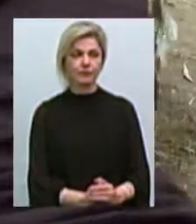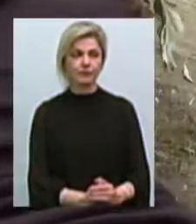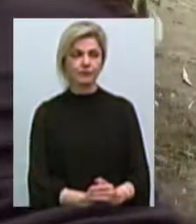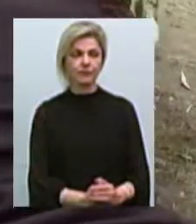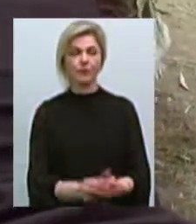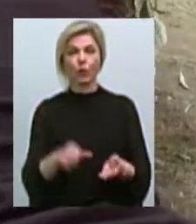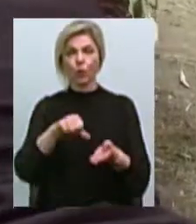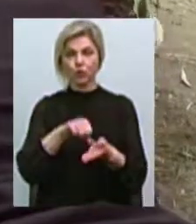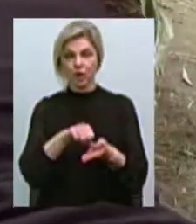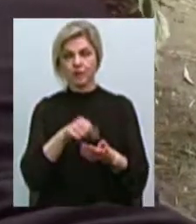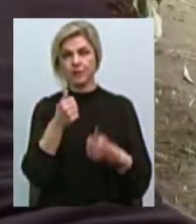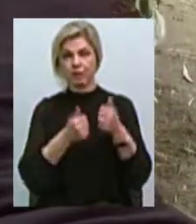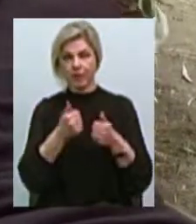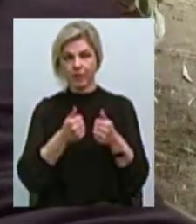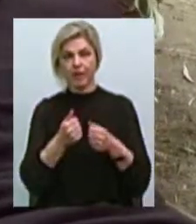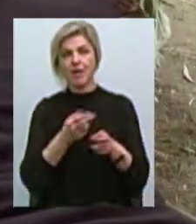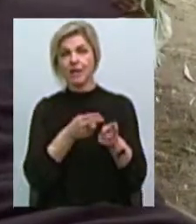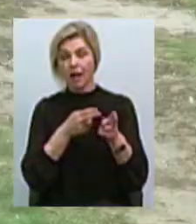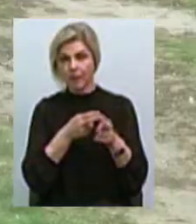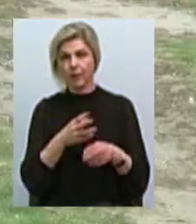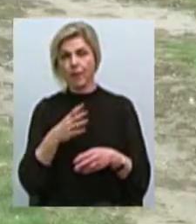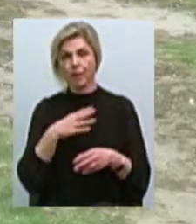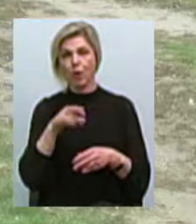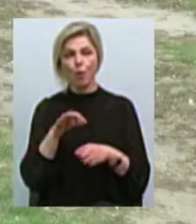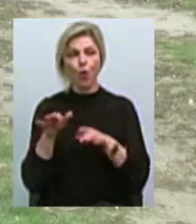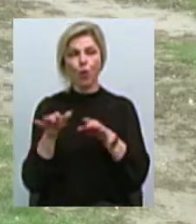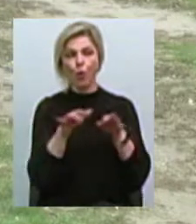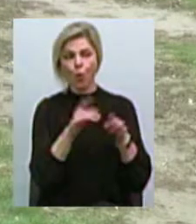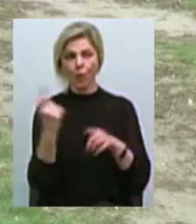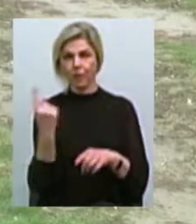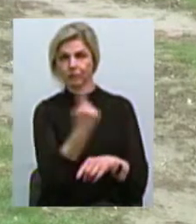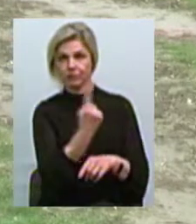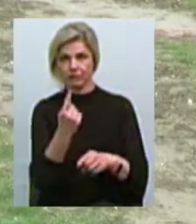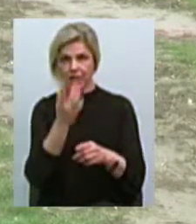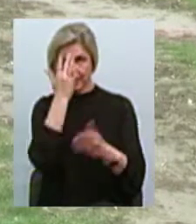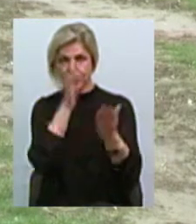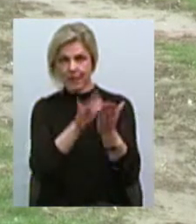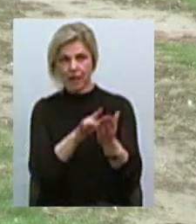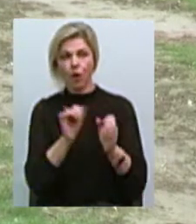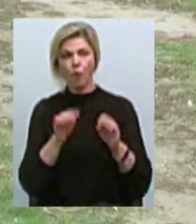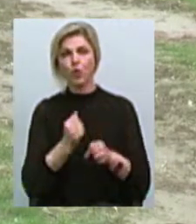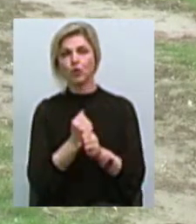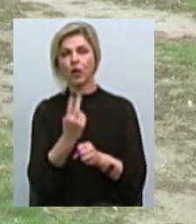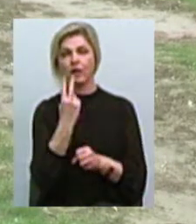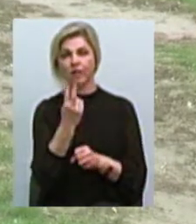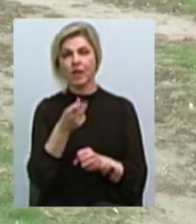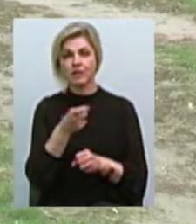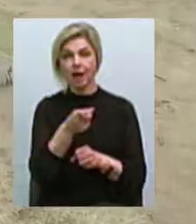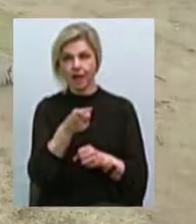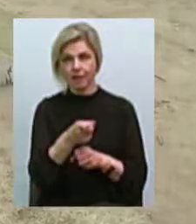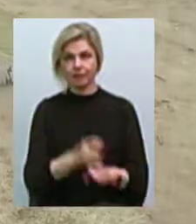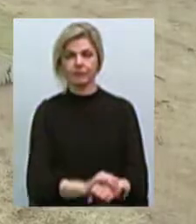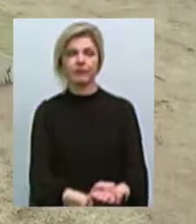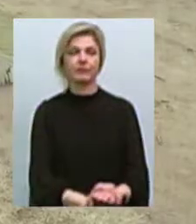Учасники змагань зі снайпінгом також стріляли по рухомій мішені. Стрілок міг зробити лише два постріли у цій дисципліні.